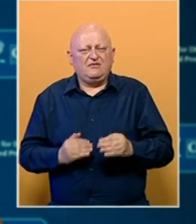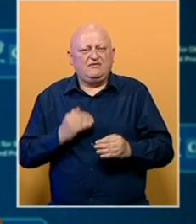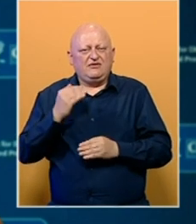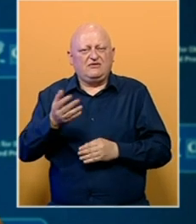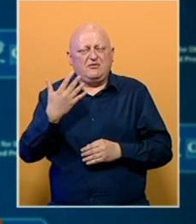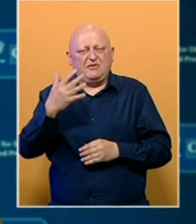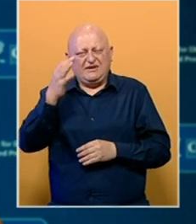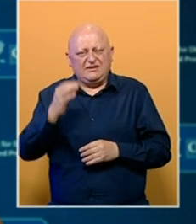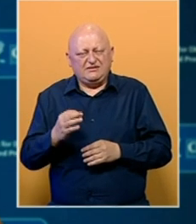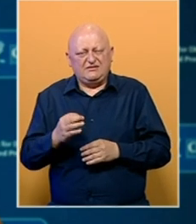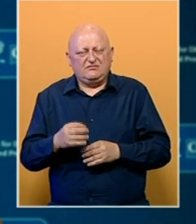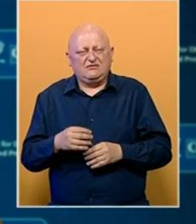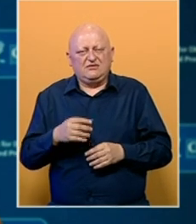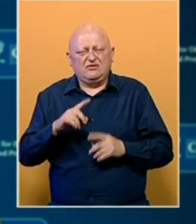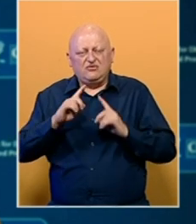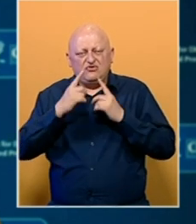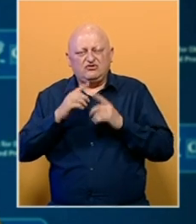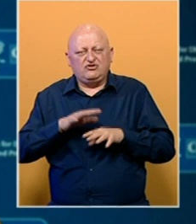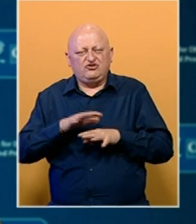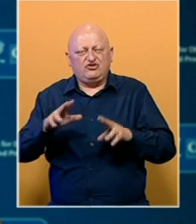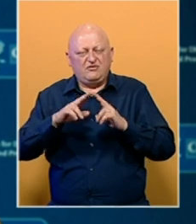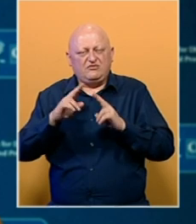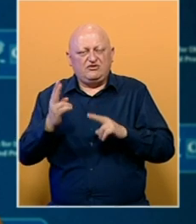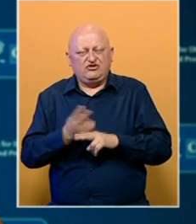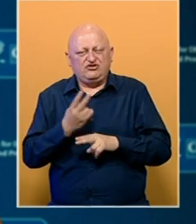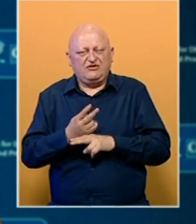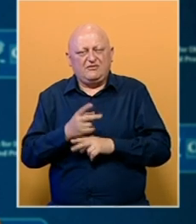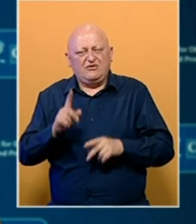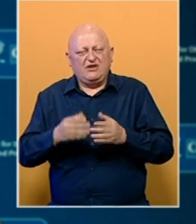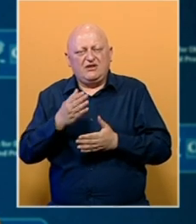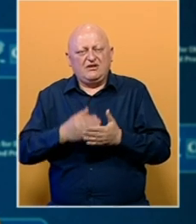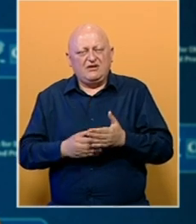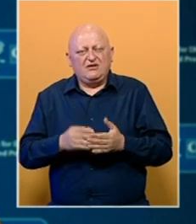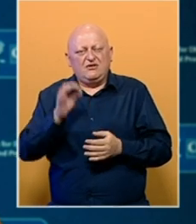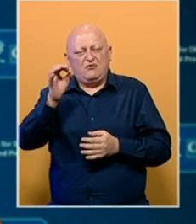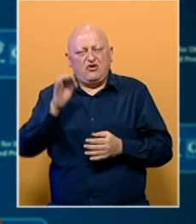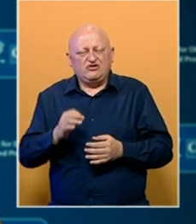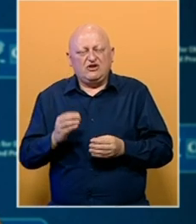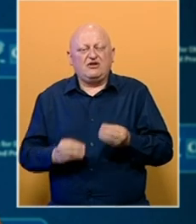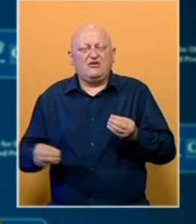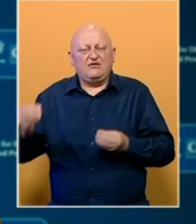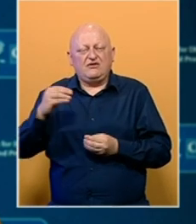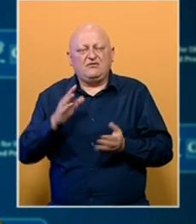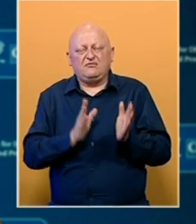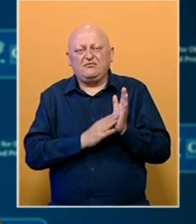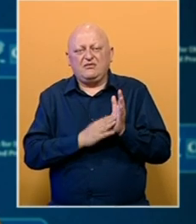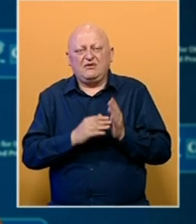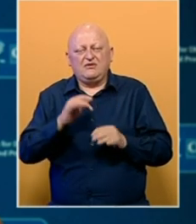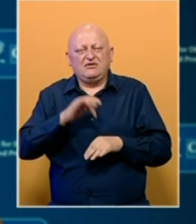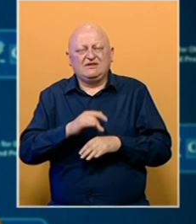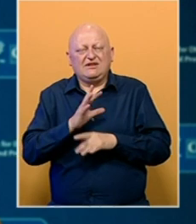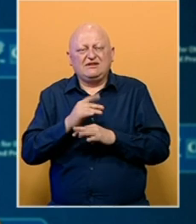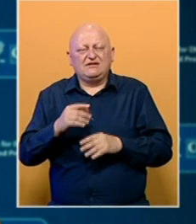od 50% sekvenciranih uzoraka širom zemlje. U nekim dijelovima postotak je još veći. Primjera radi na Srednjim